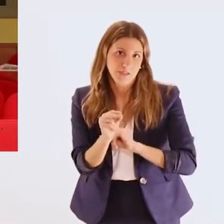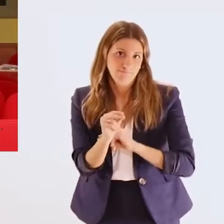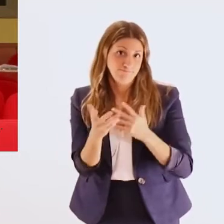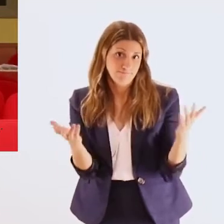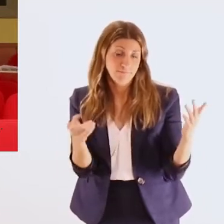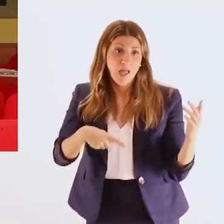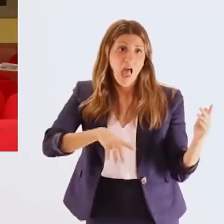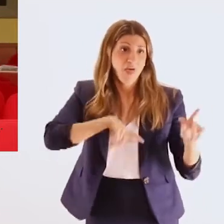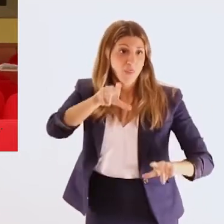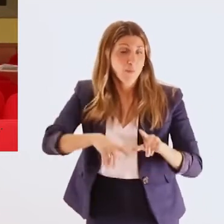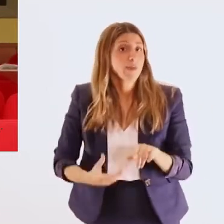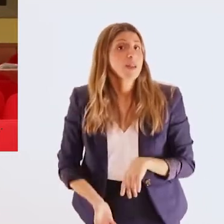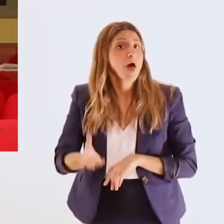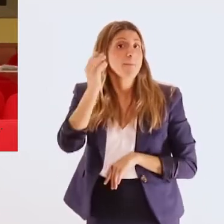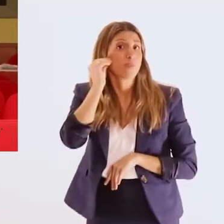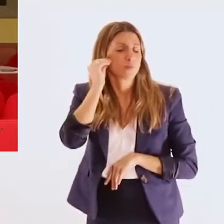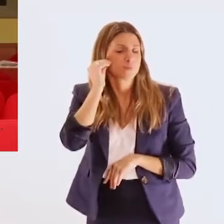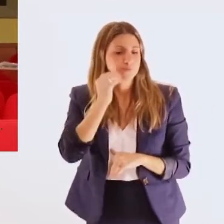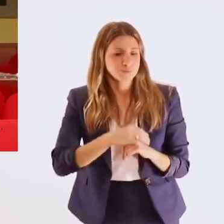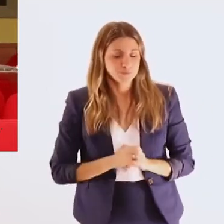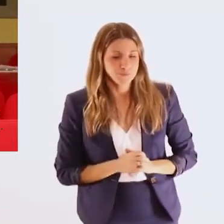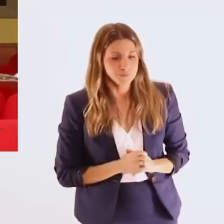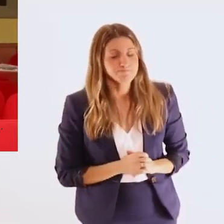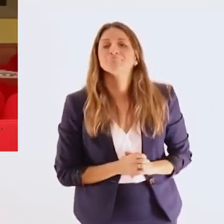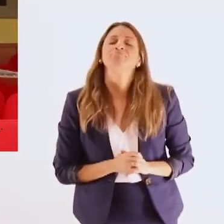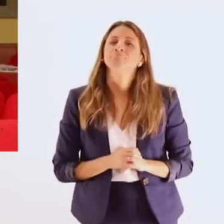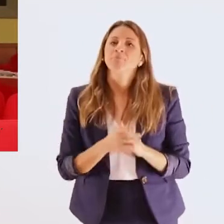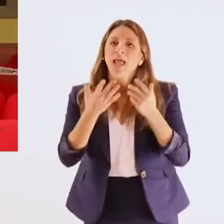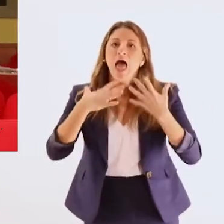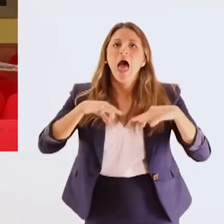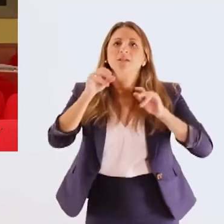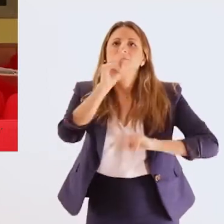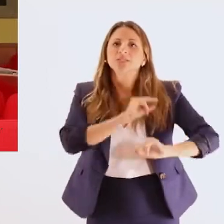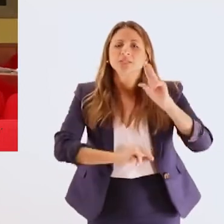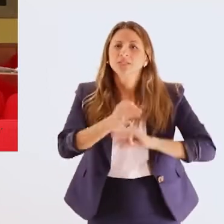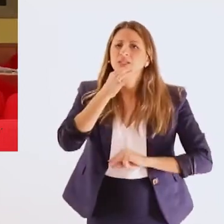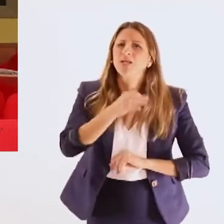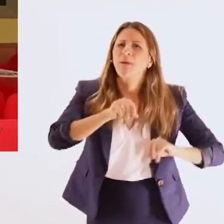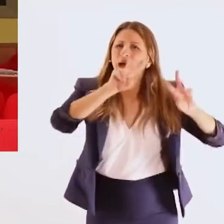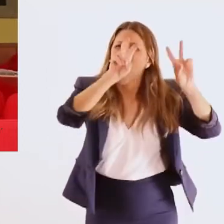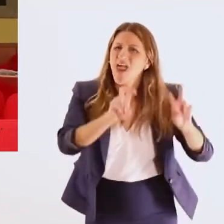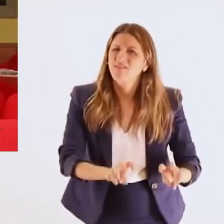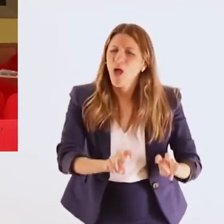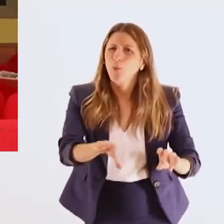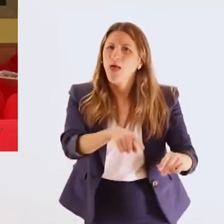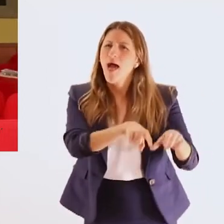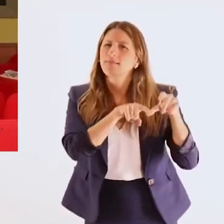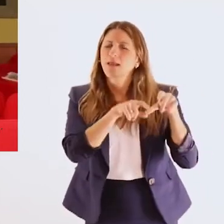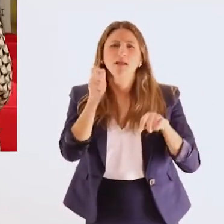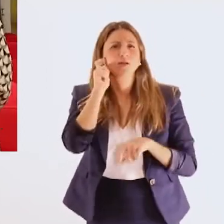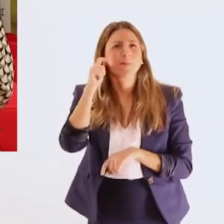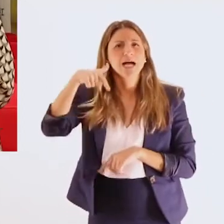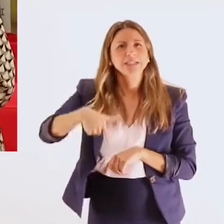πρόγραμμα αυτό που πρέπει να συζητήσουμε και να φωτίσουμε ενώπιον της ελληνικής